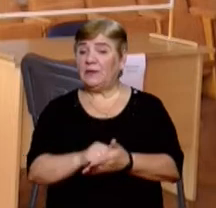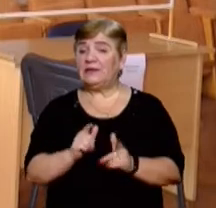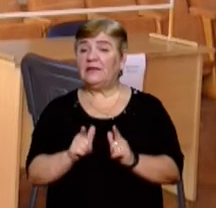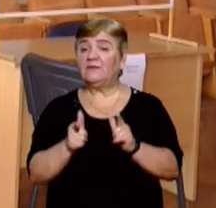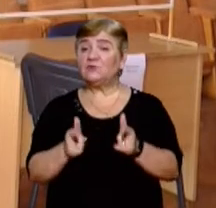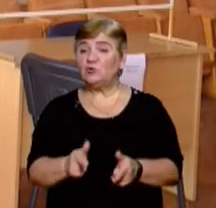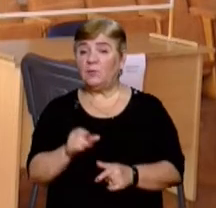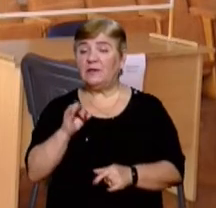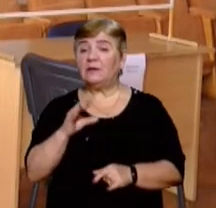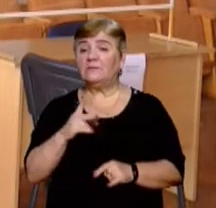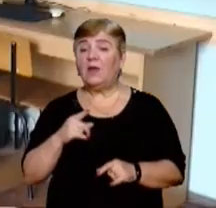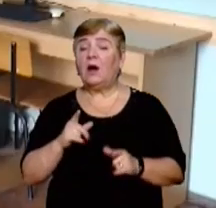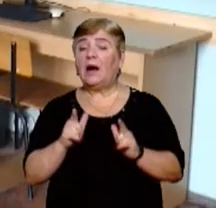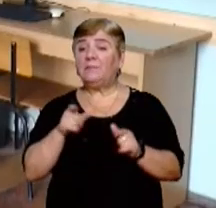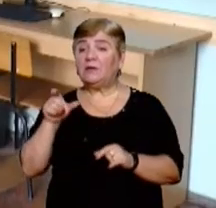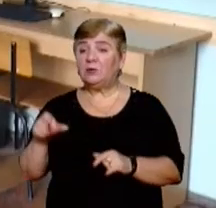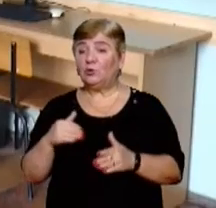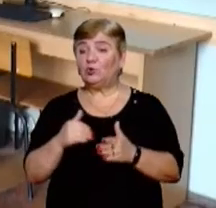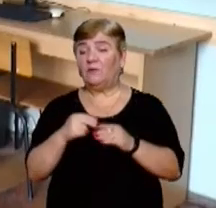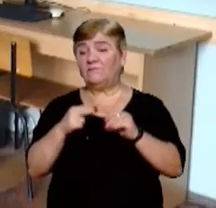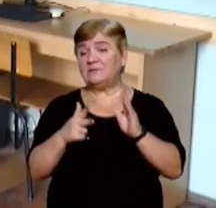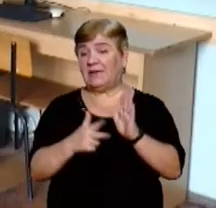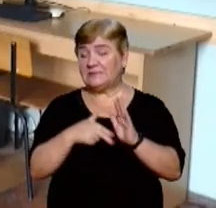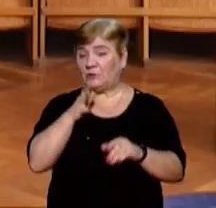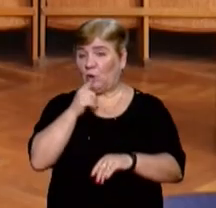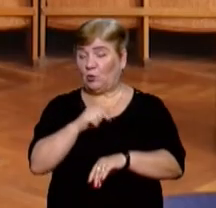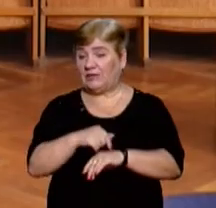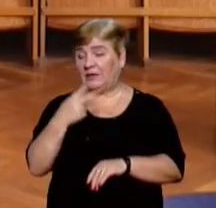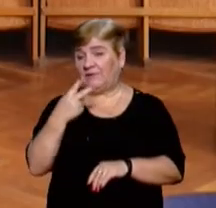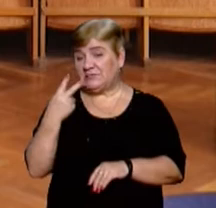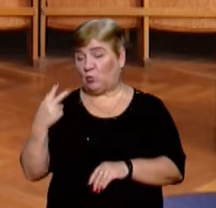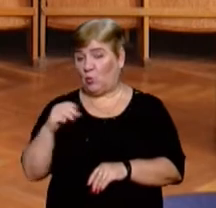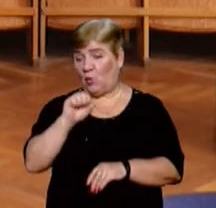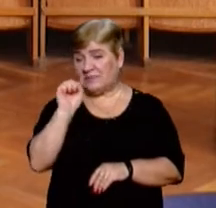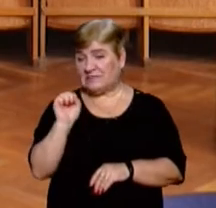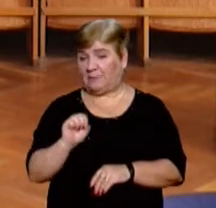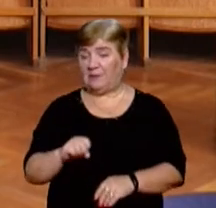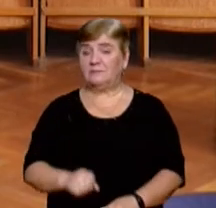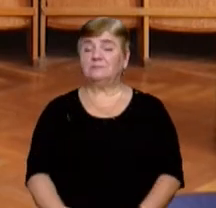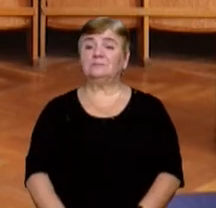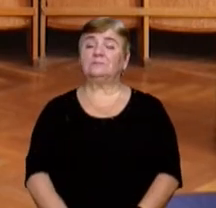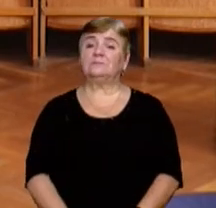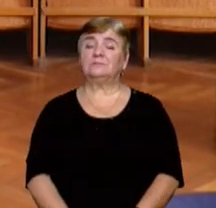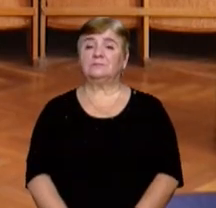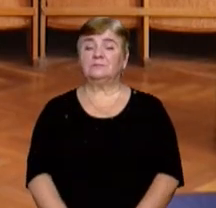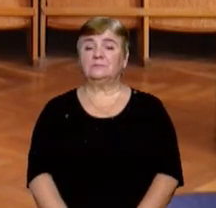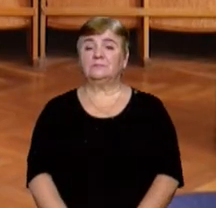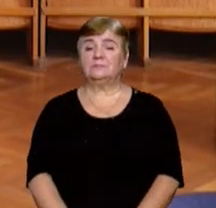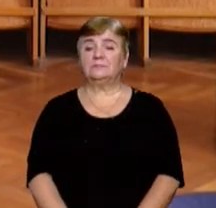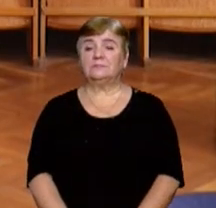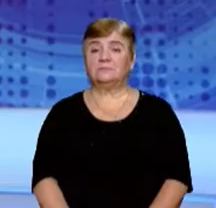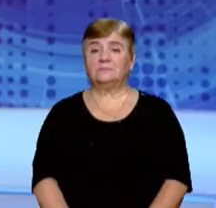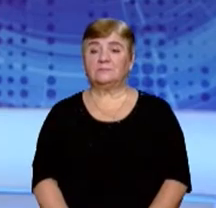електронній і паперовій формі абітурієнти можуть до 18-ї години 22 серпня. Руслана Гостюк, Віктор Пойта, новини на Суспільному.